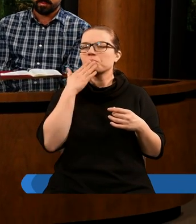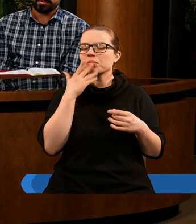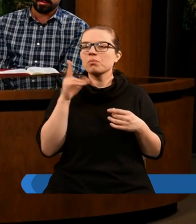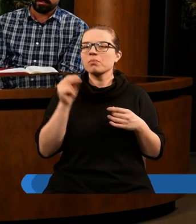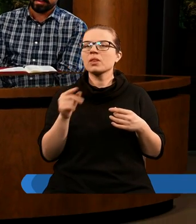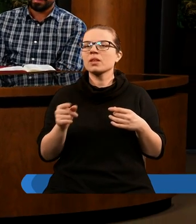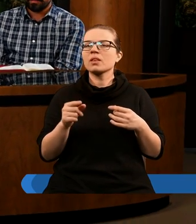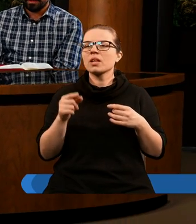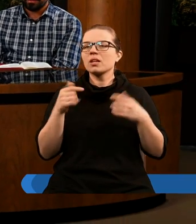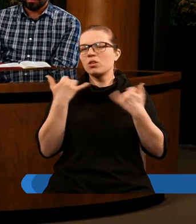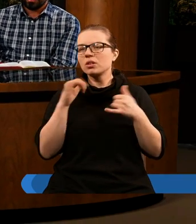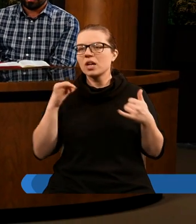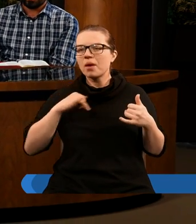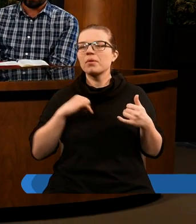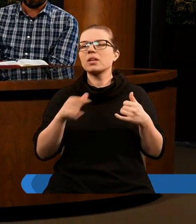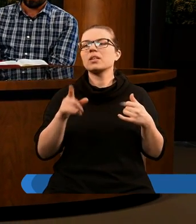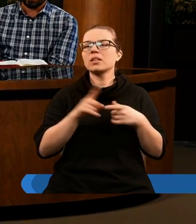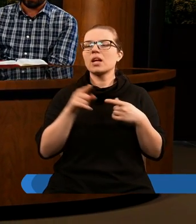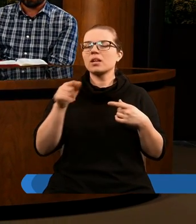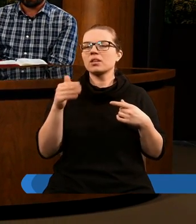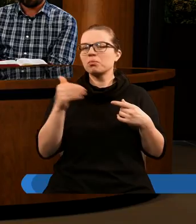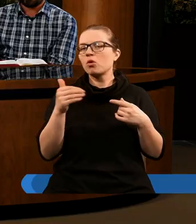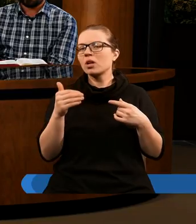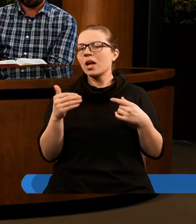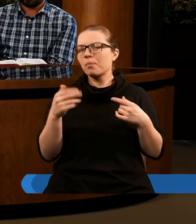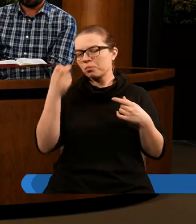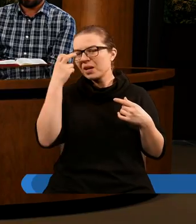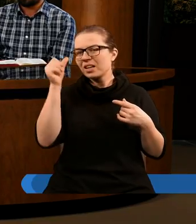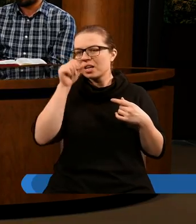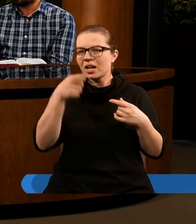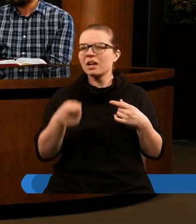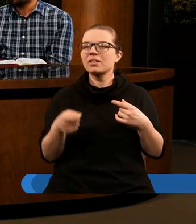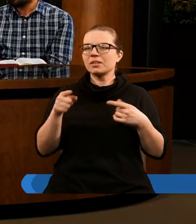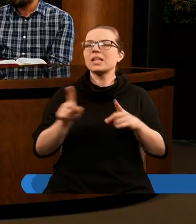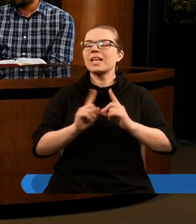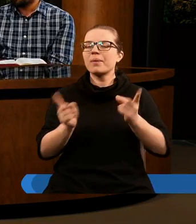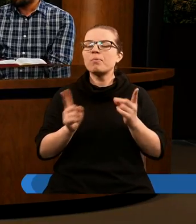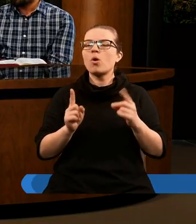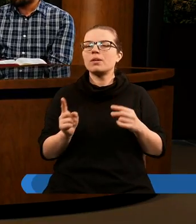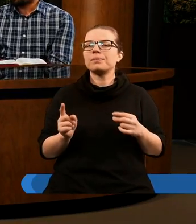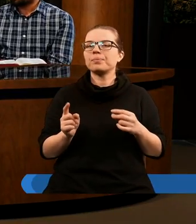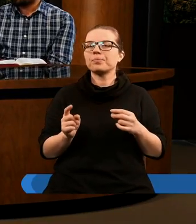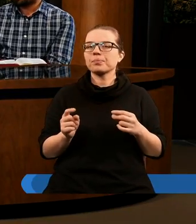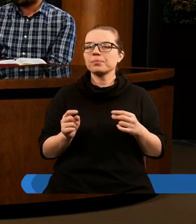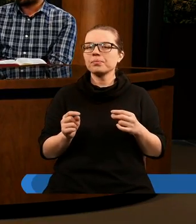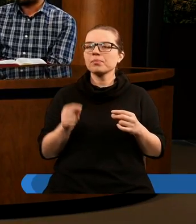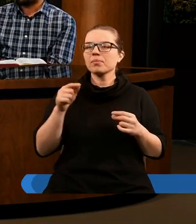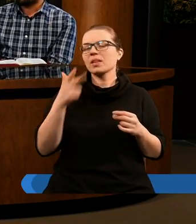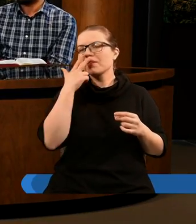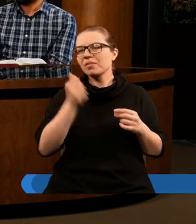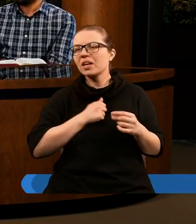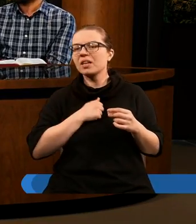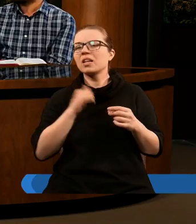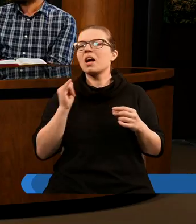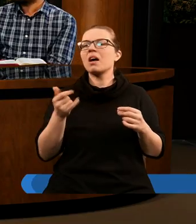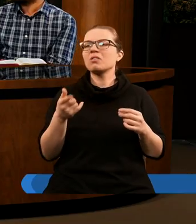pomnożoną przez siebie. No i jeszcze pomnożoną przez tysiąc. Czyli jakby taki symbol, że no to jednak wyraża jakąś,